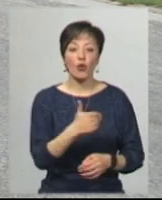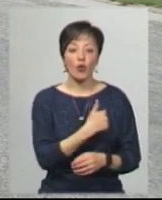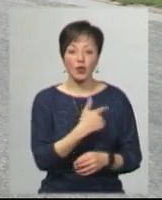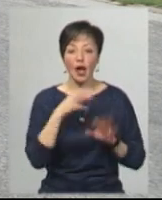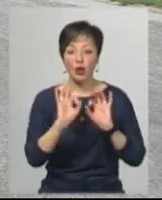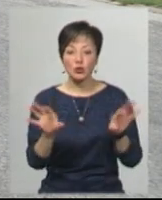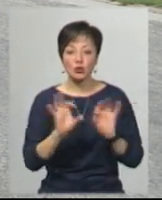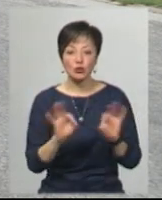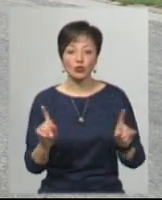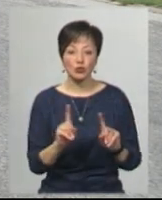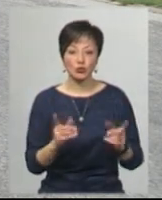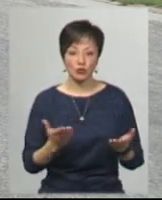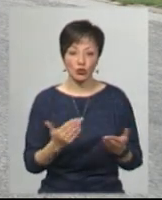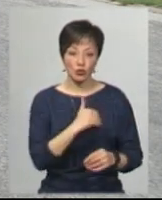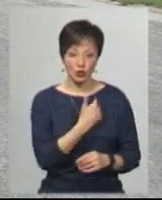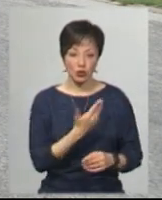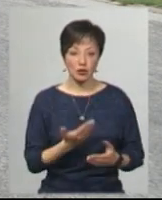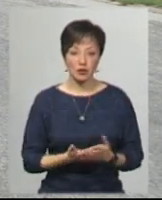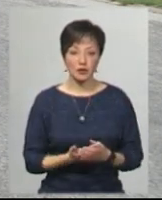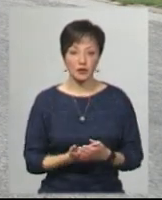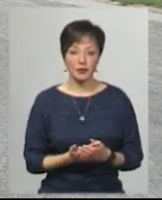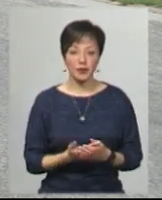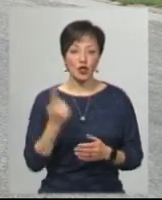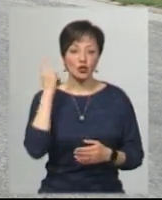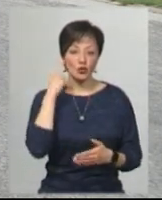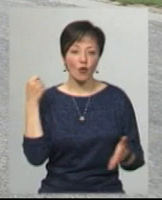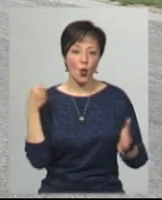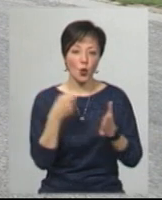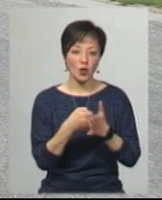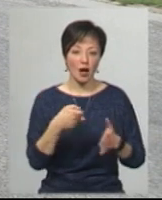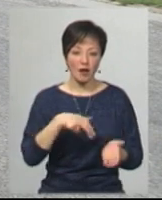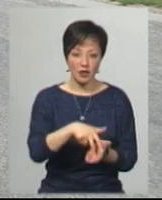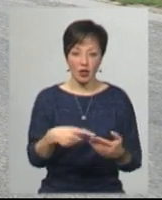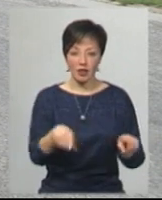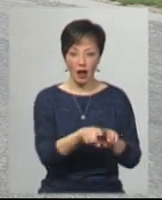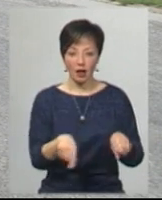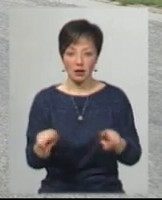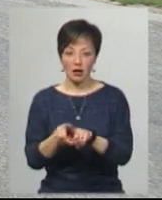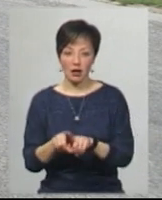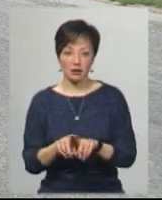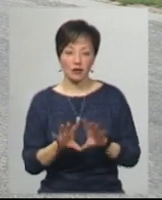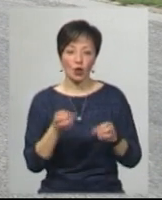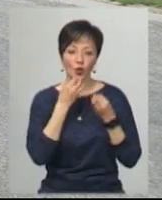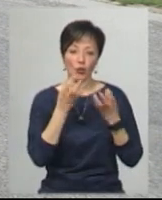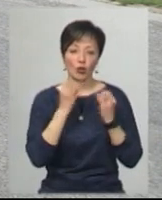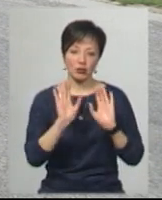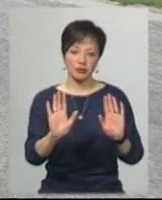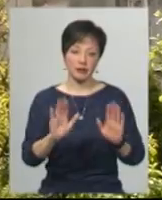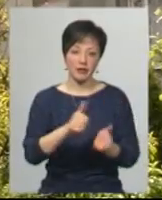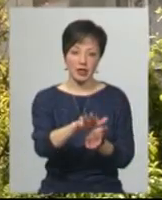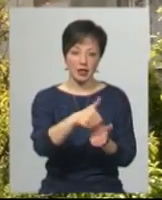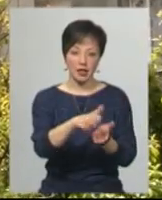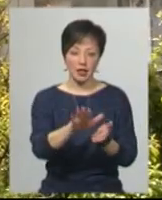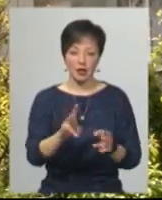Я вам раз скажу, що ви, якщо хочете, що? Чуб, удар, вийшло, отаке, отаке. А, добре, добре, хорошо, відійдіть, не